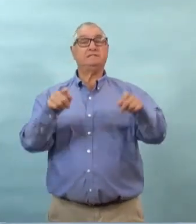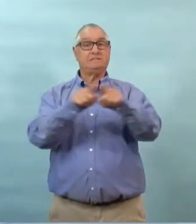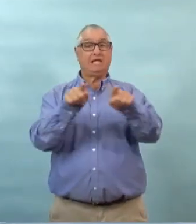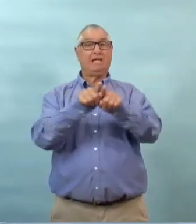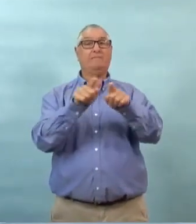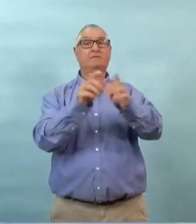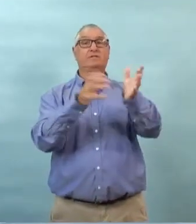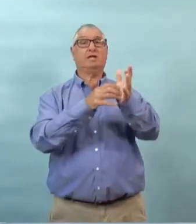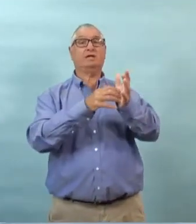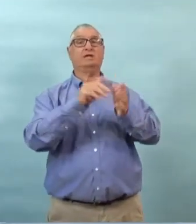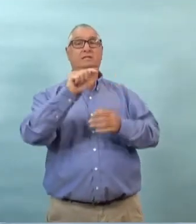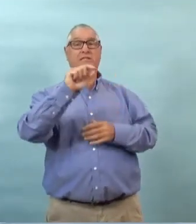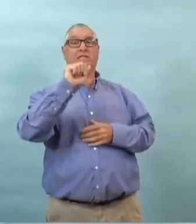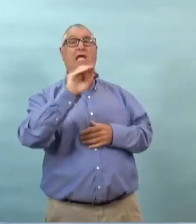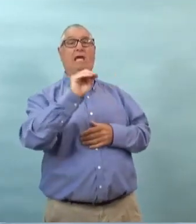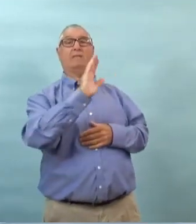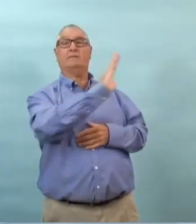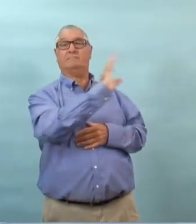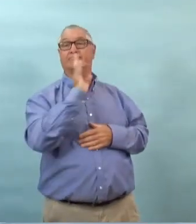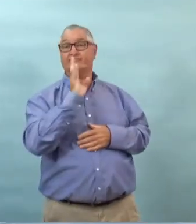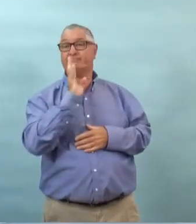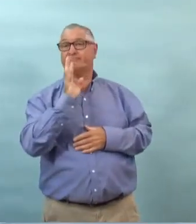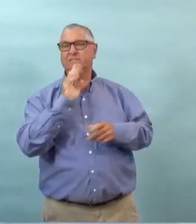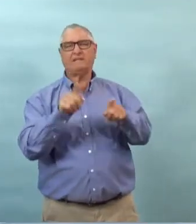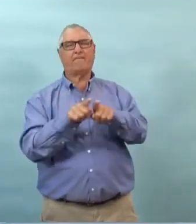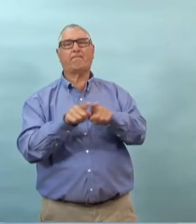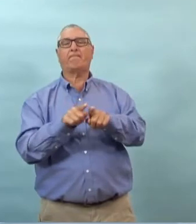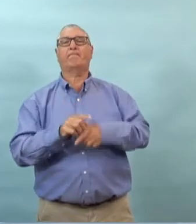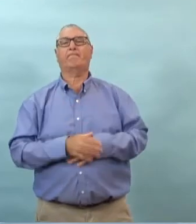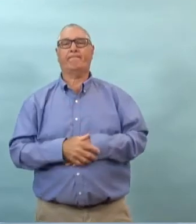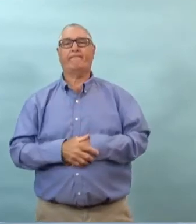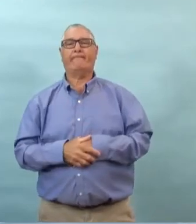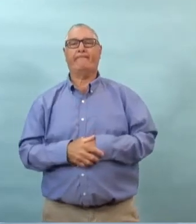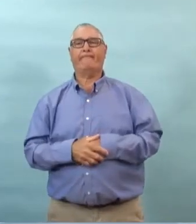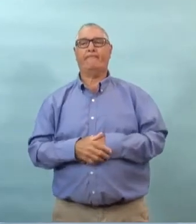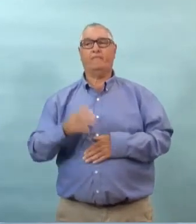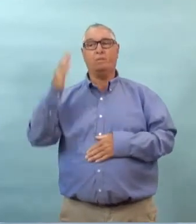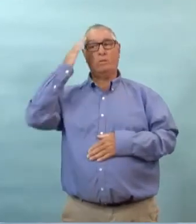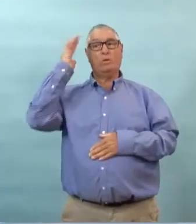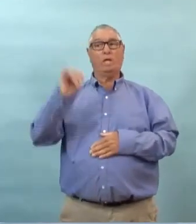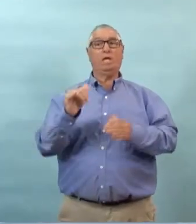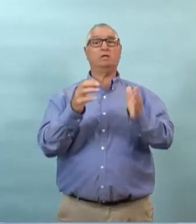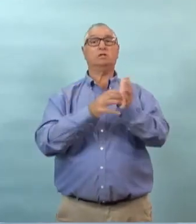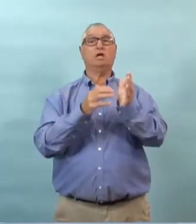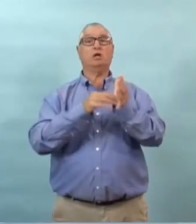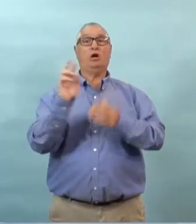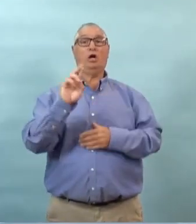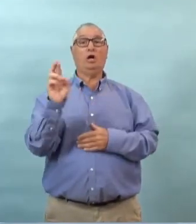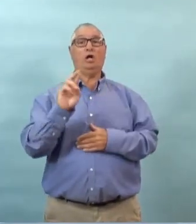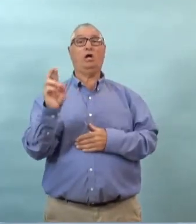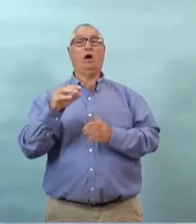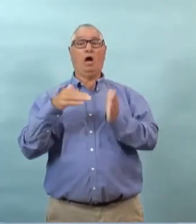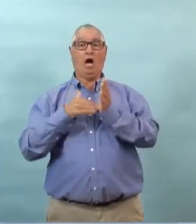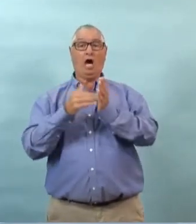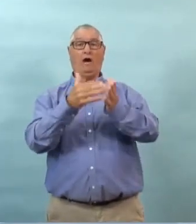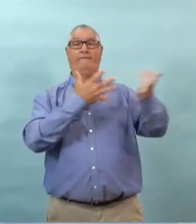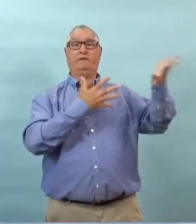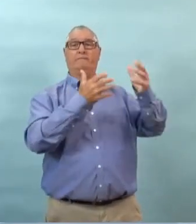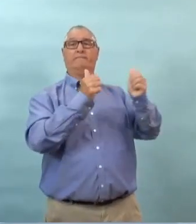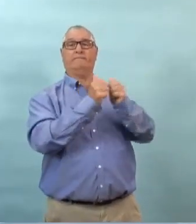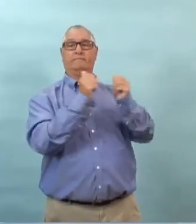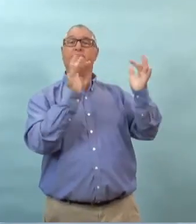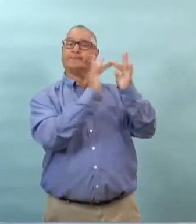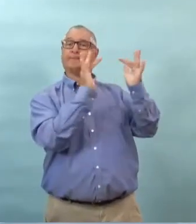mettre les élèves dans des cohorts exactement comme la docteur tam l'a descrit le docteur roussin a des contacts qui sont réguliers et très